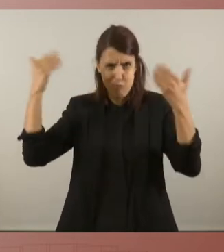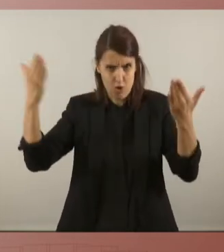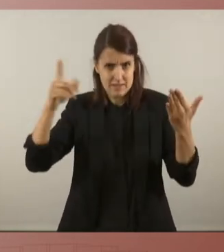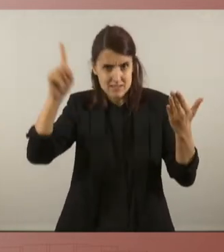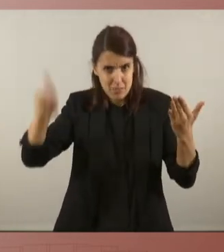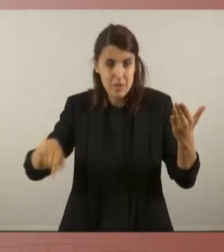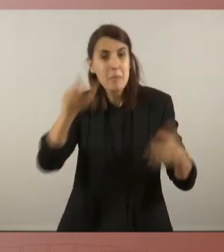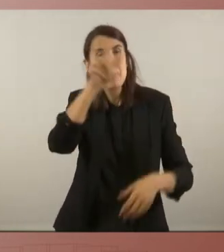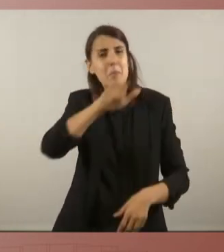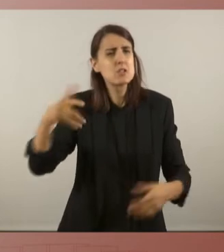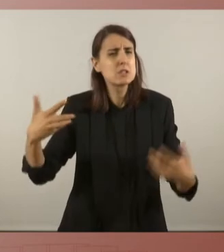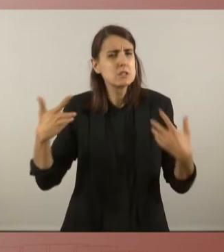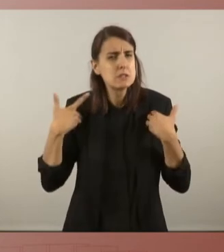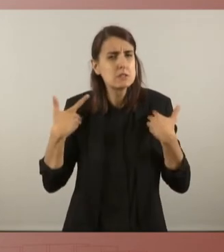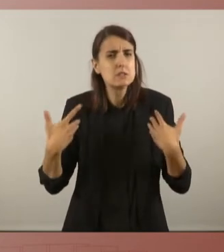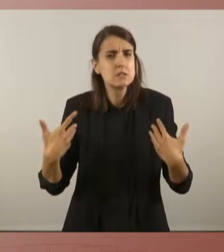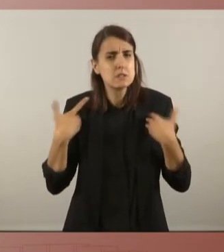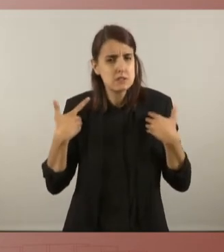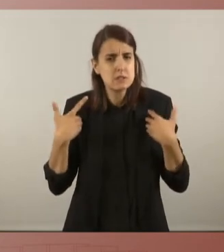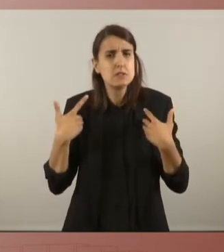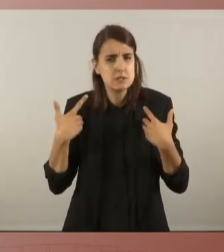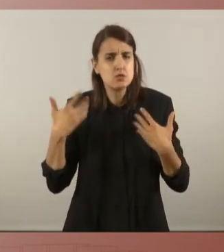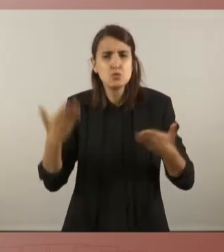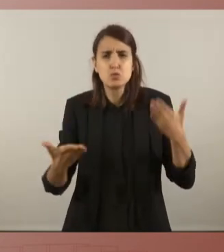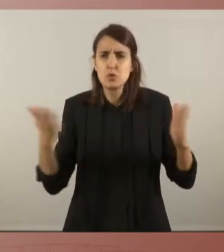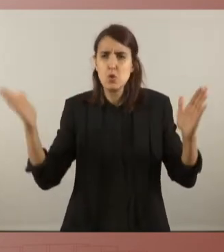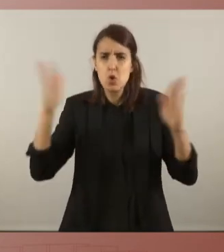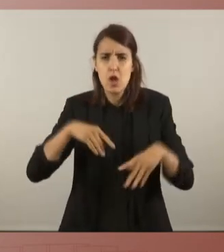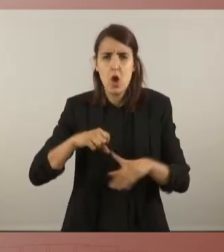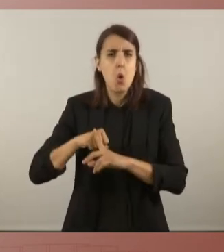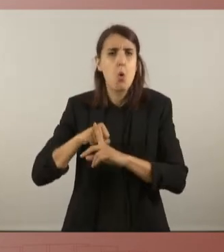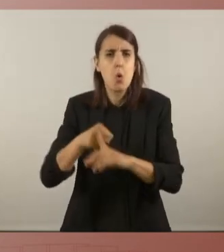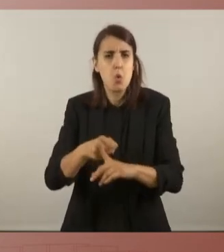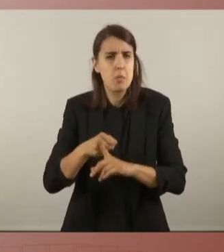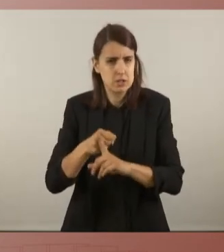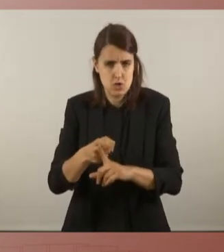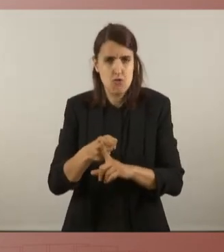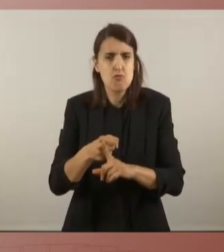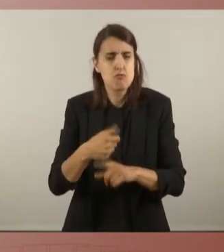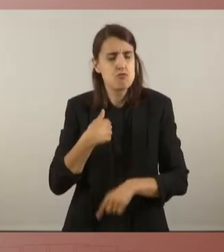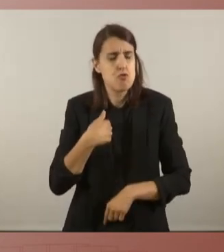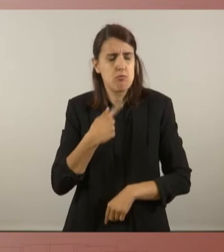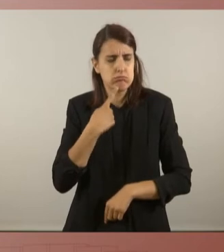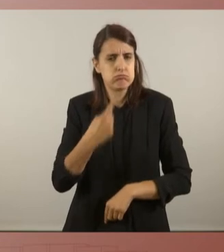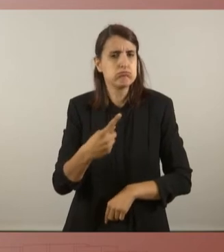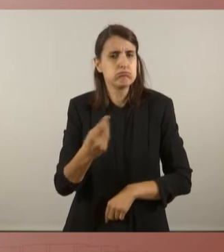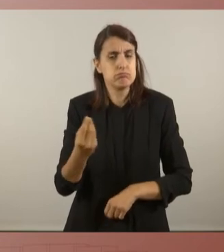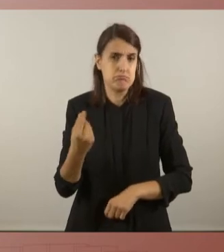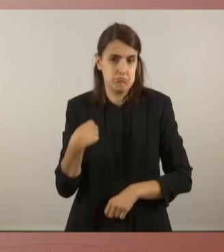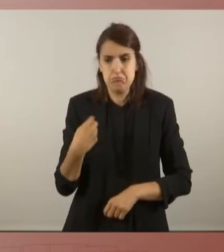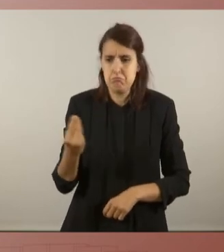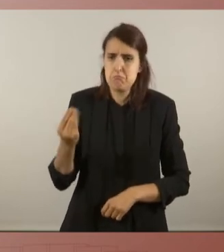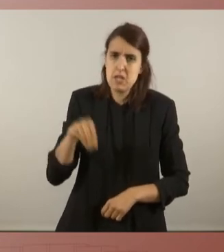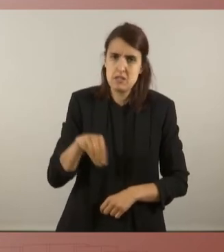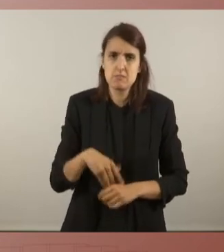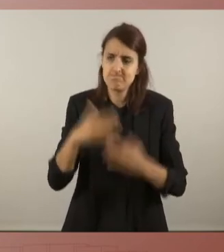patint la injustícia i l'opressió. Per tant, vull sumar-me al